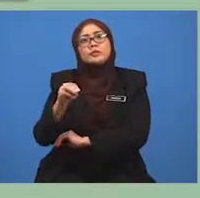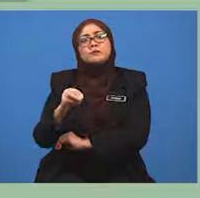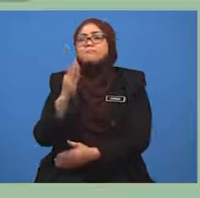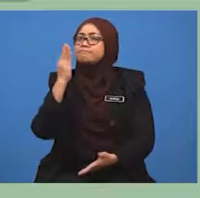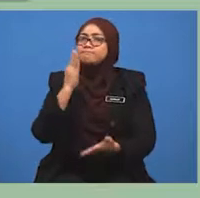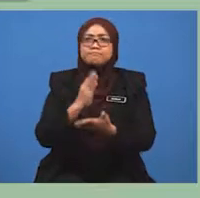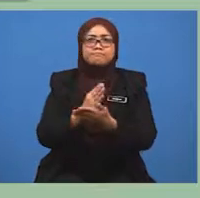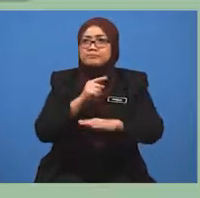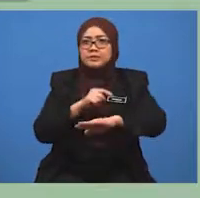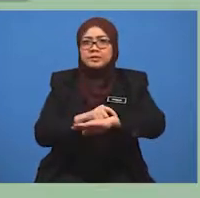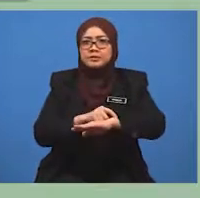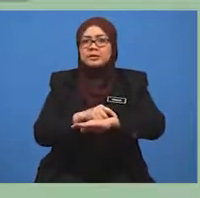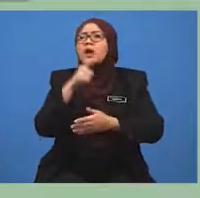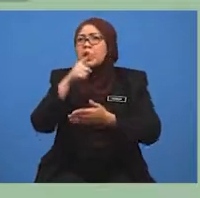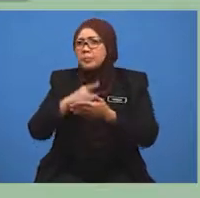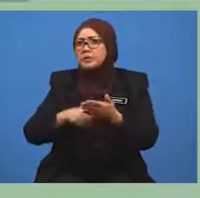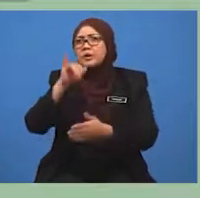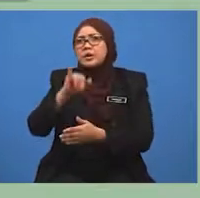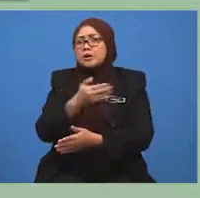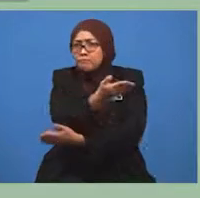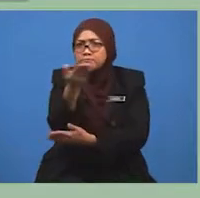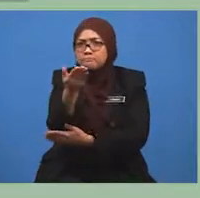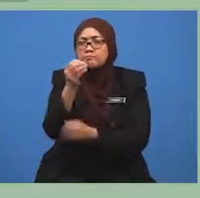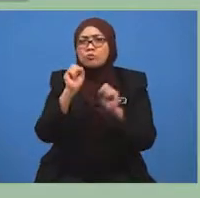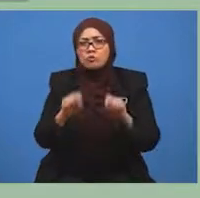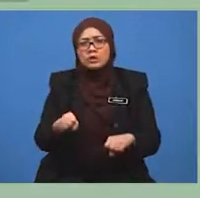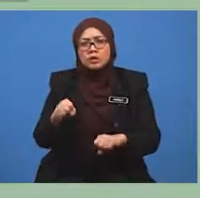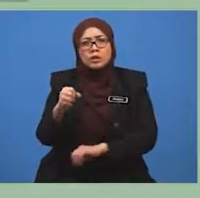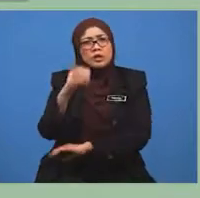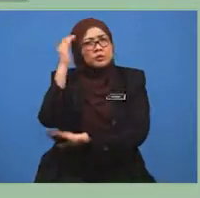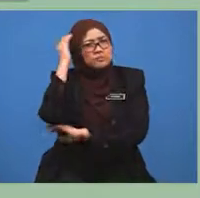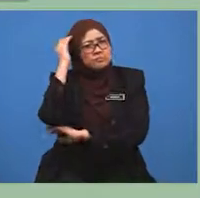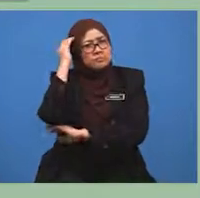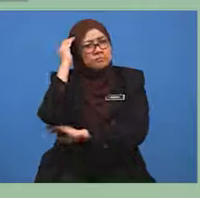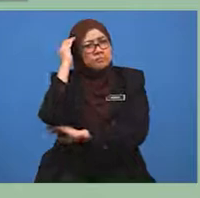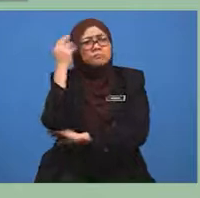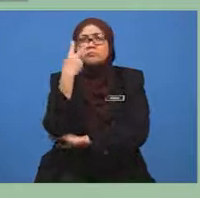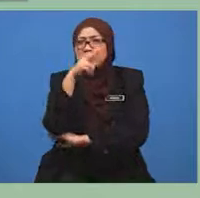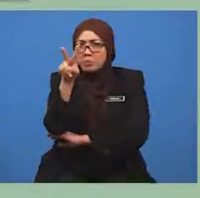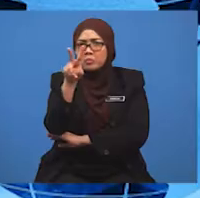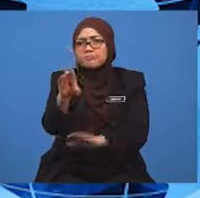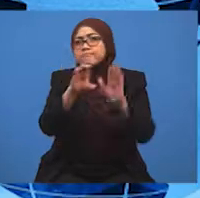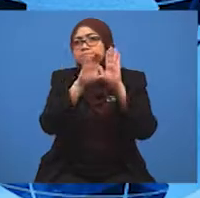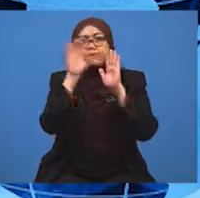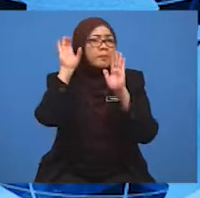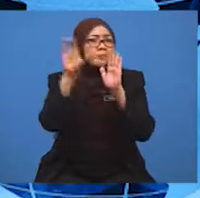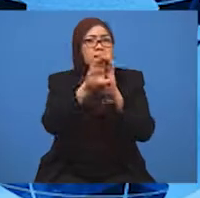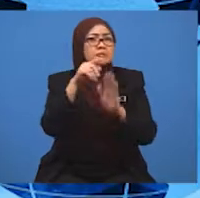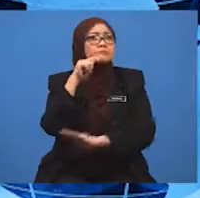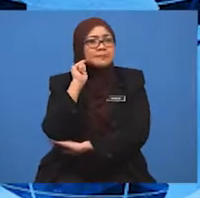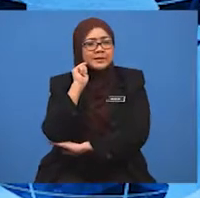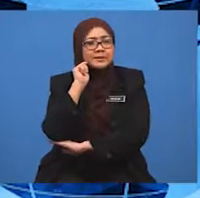Apakah yang kamu boleh kaitkan berdasarkan gambar yang ditayangkan? Ya,